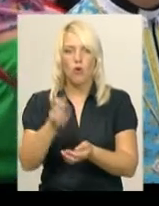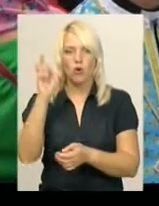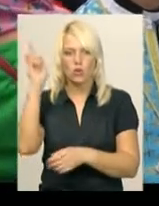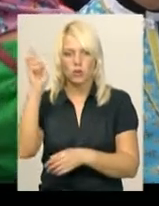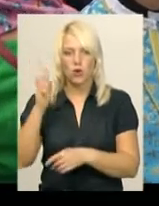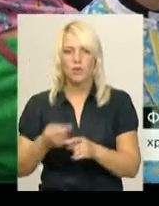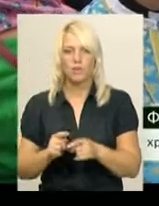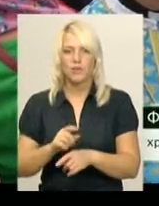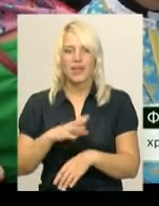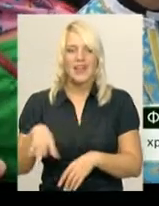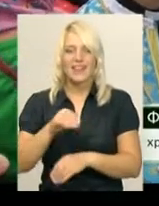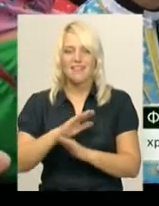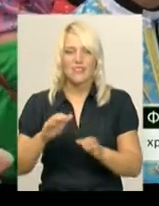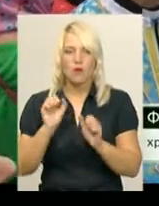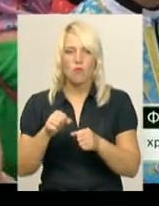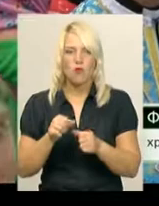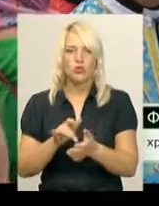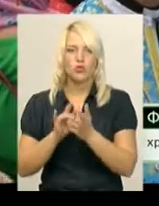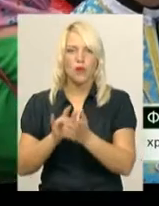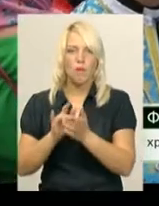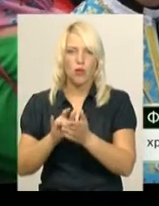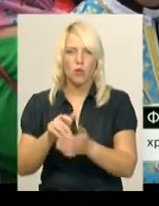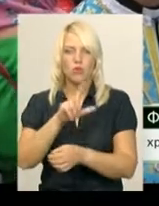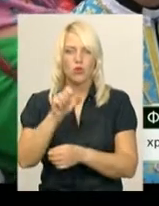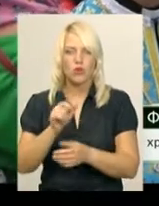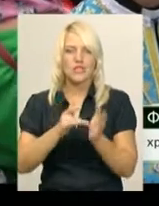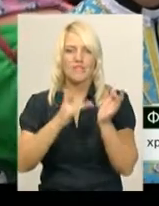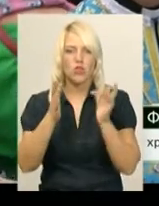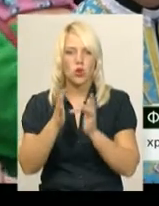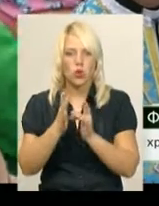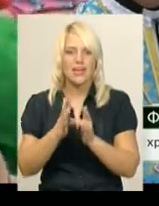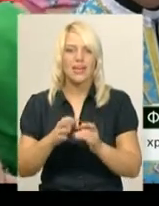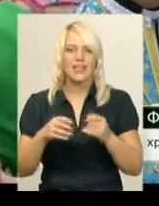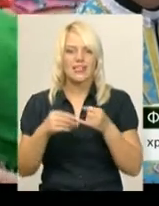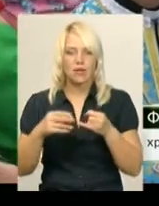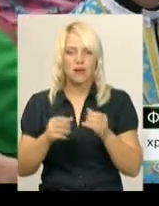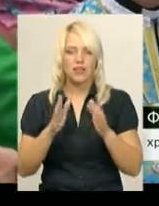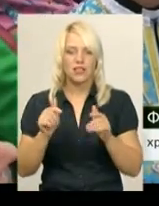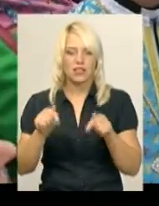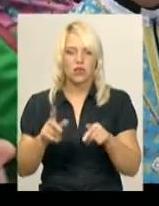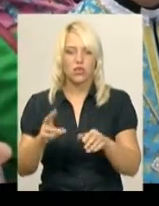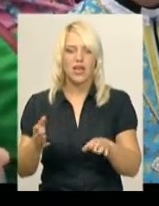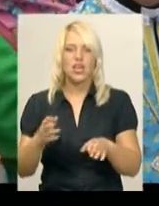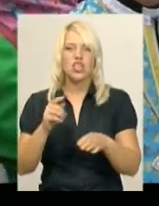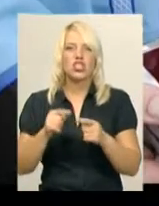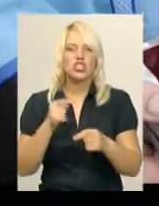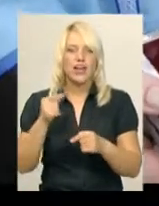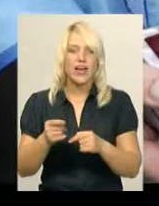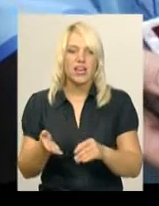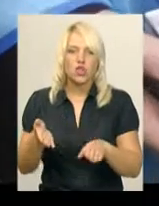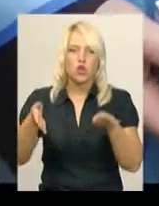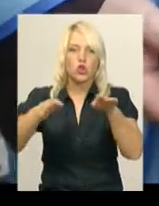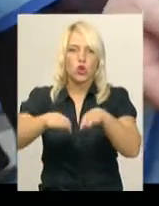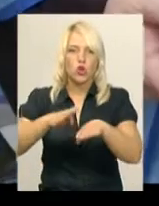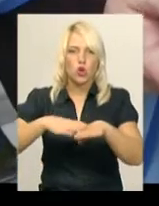Не всі можуть мати паломництво зробити до Святої землі, але ті, які прийдуть сюди, через дозркання до цього каменю, вони з